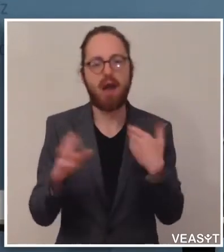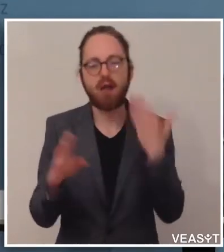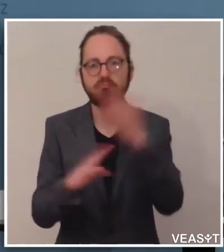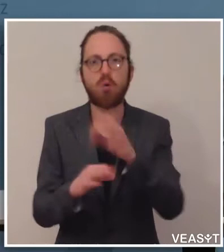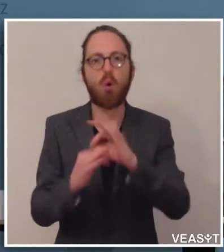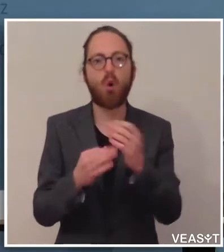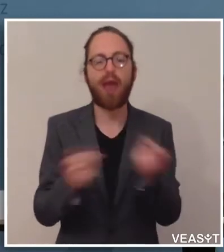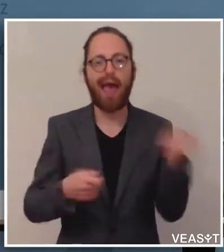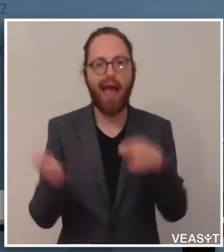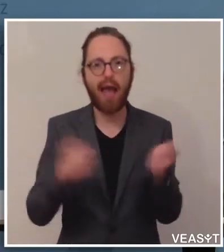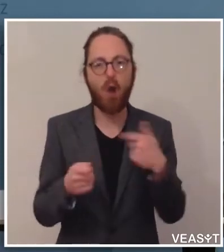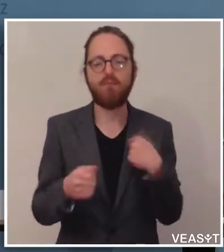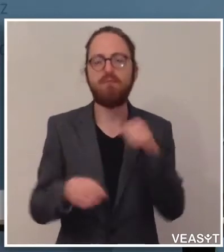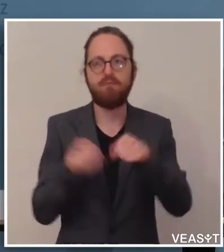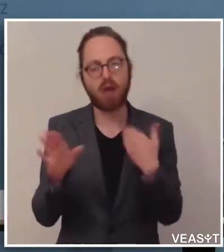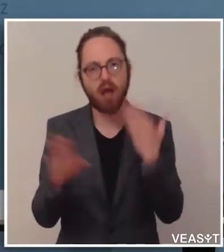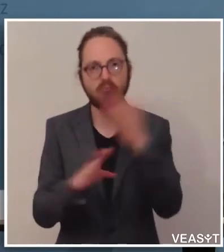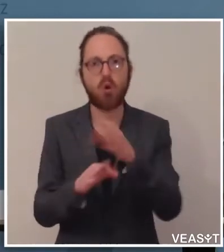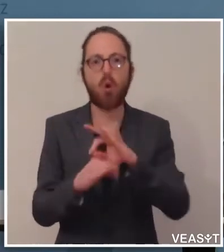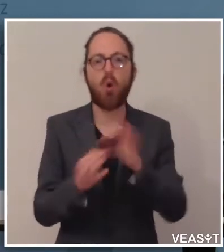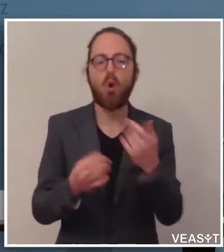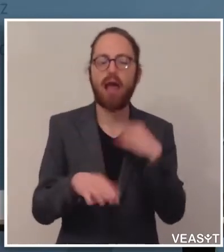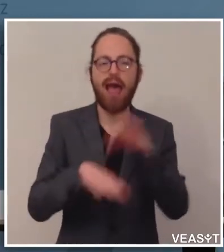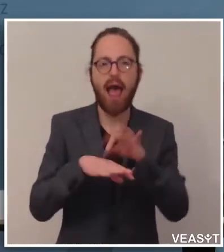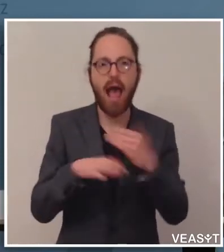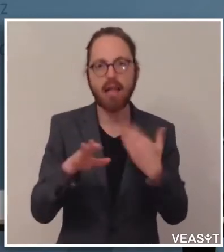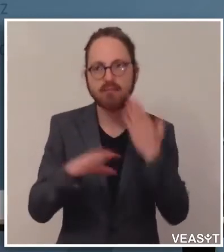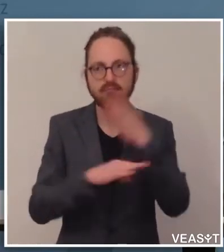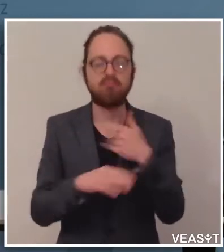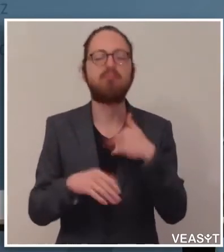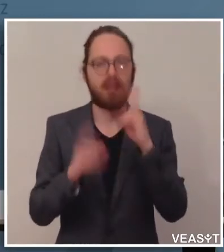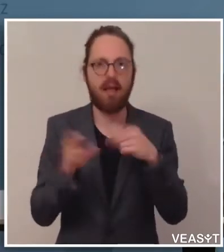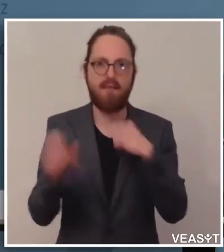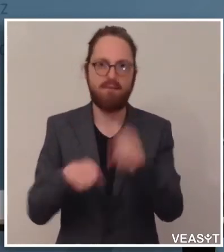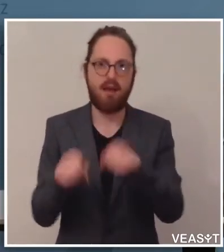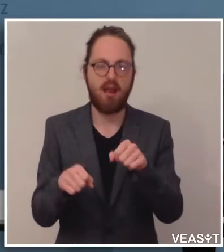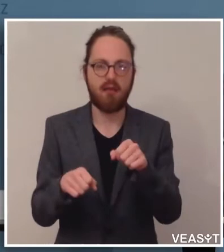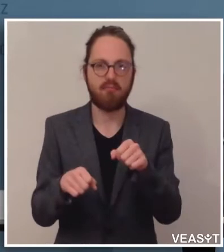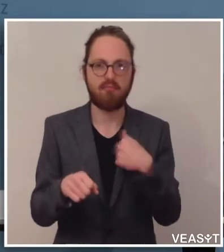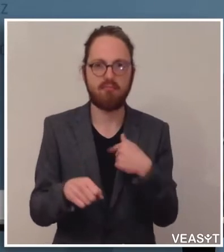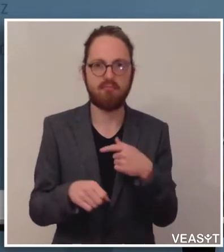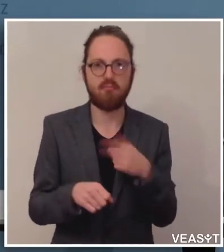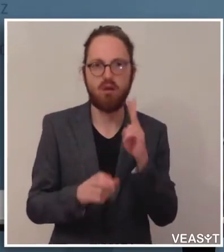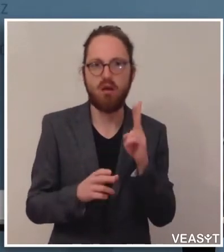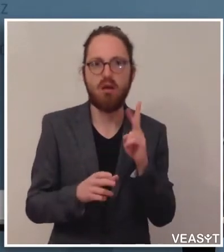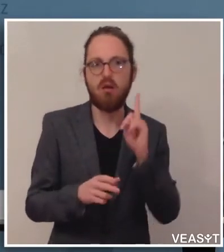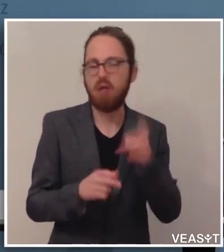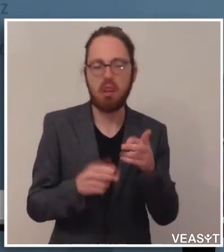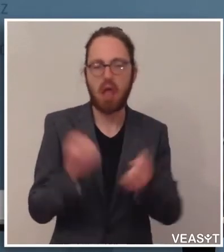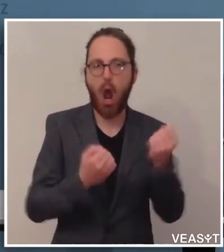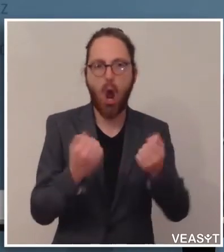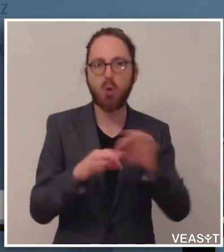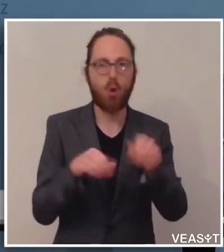weil man den Arztbesuch macht, also aus medizinischen Gründen. Da kann man natürlich das Auto genauso wie das Fahrrad